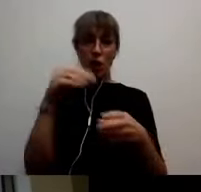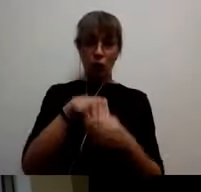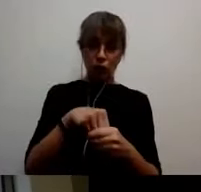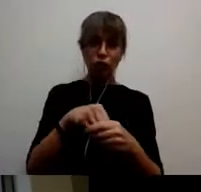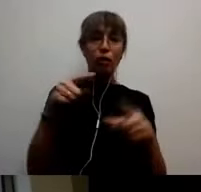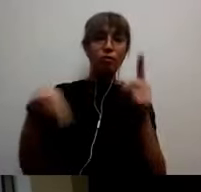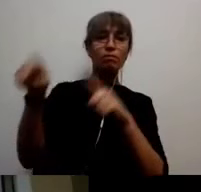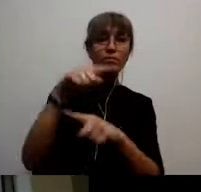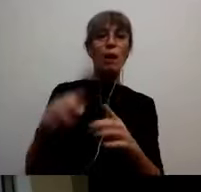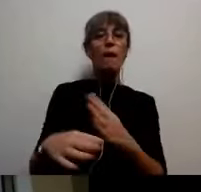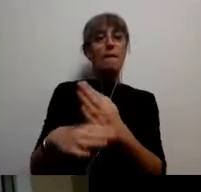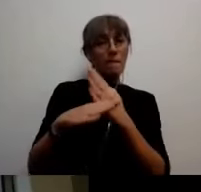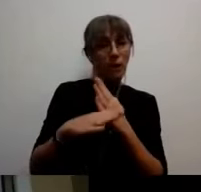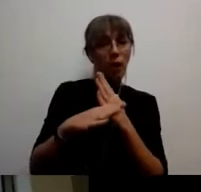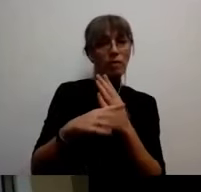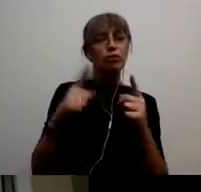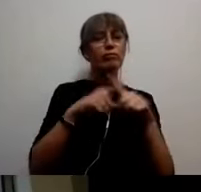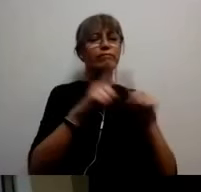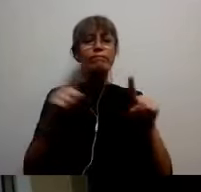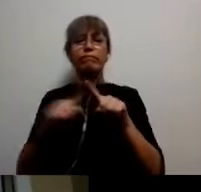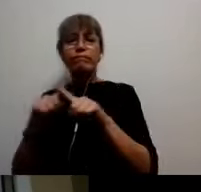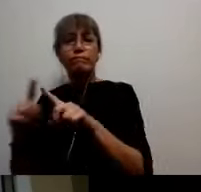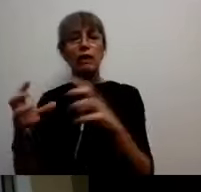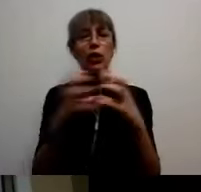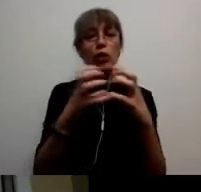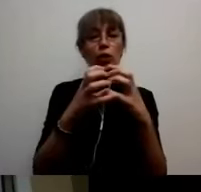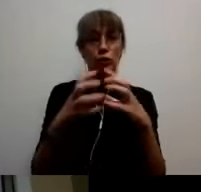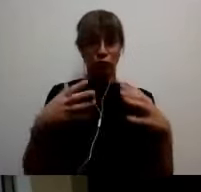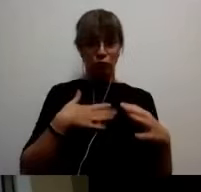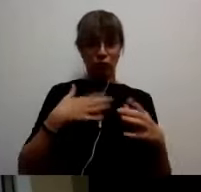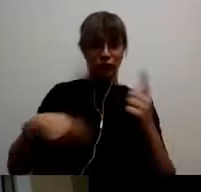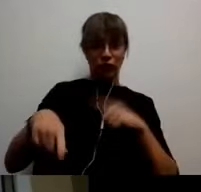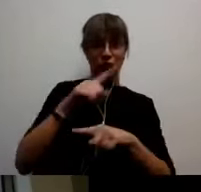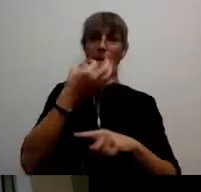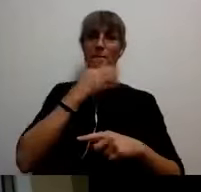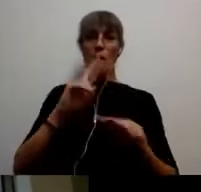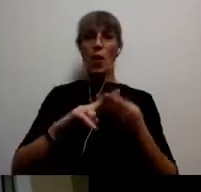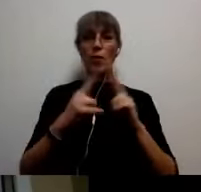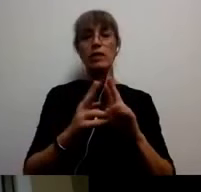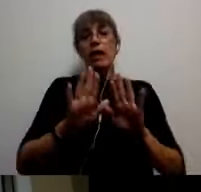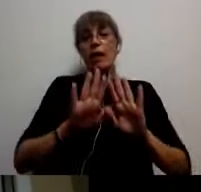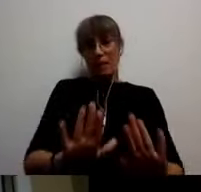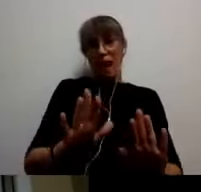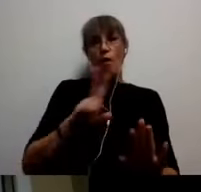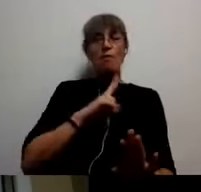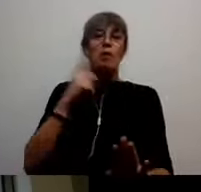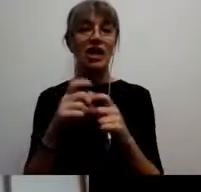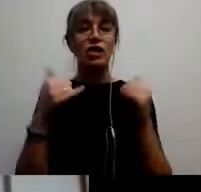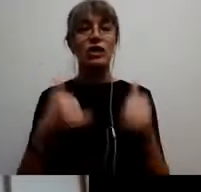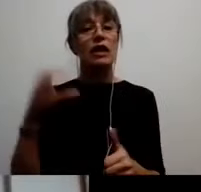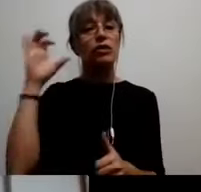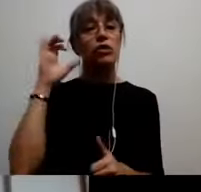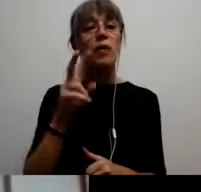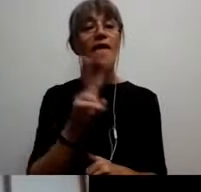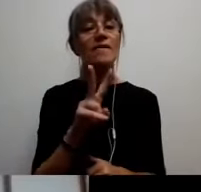pomažu da različite zajednice našeg društva bolje upoznamo i tako i sami dobijemo priliku da postanemo aktivniji građani.